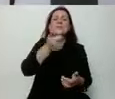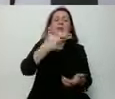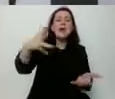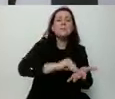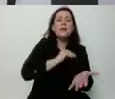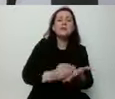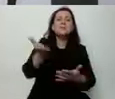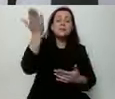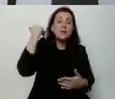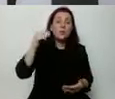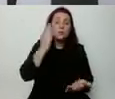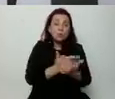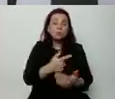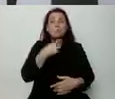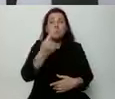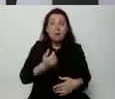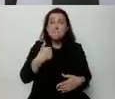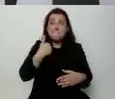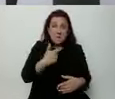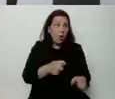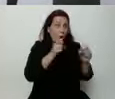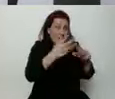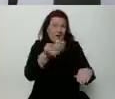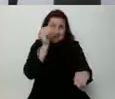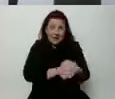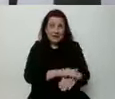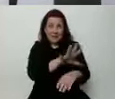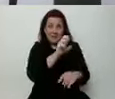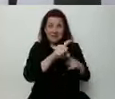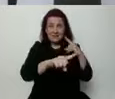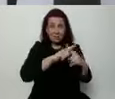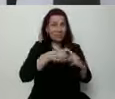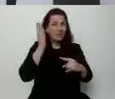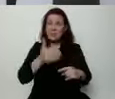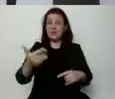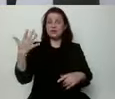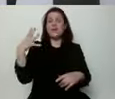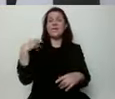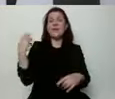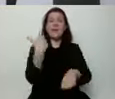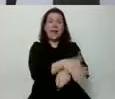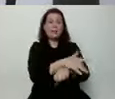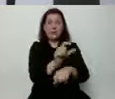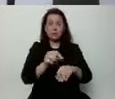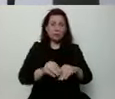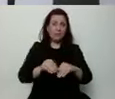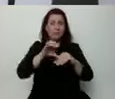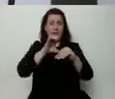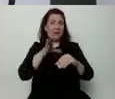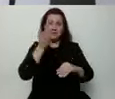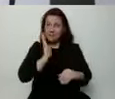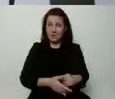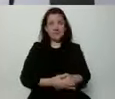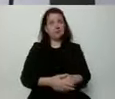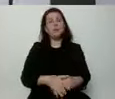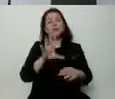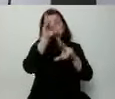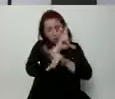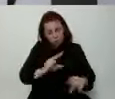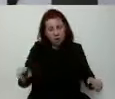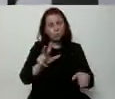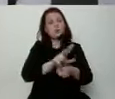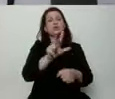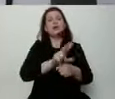że popieramy program 500+, że nie będzie podwyższenia wieku emerytalnego, że szanujemy 13. emeryturę.